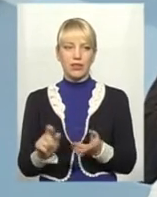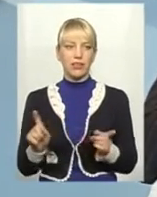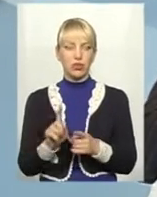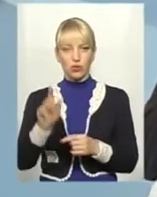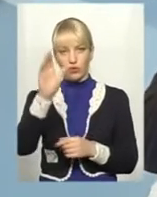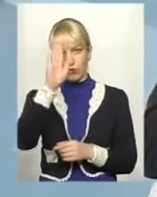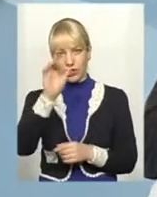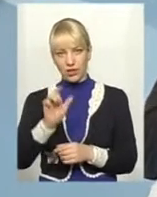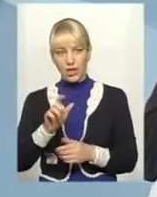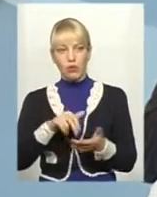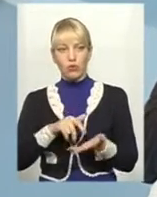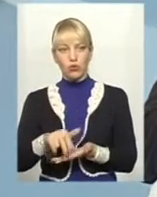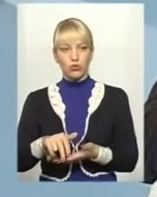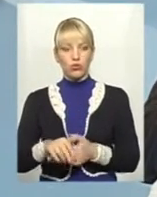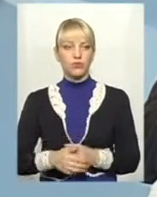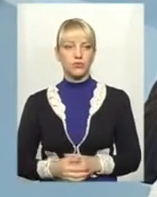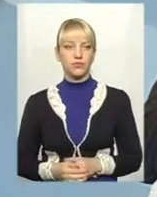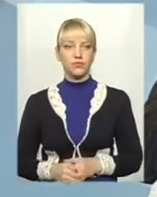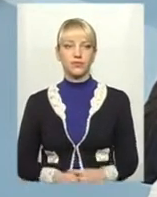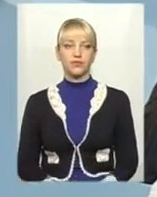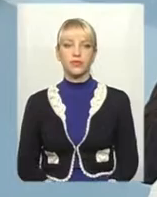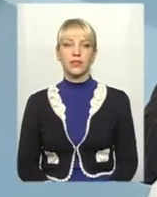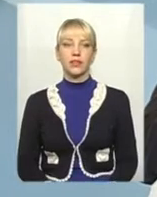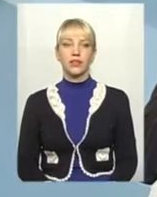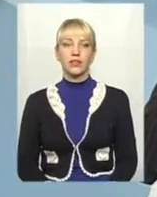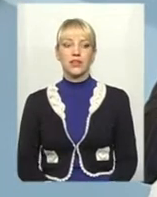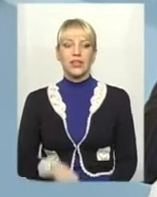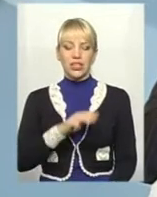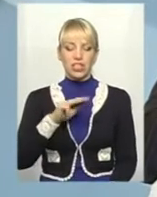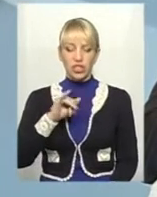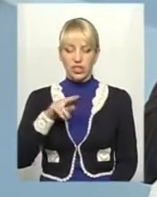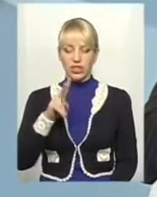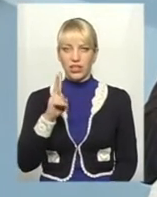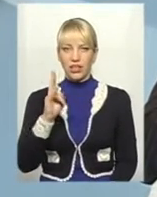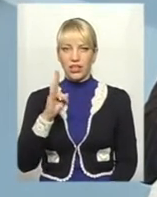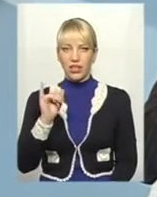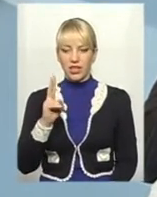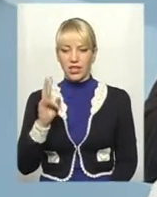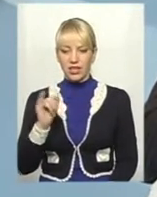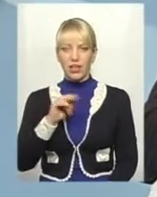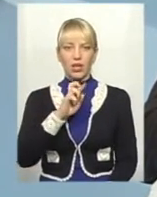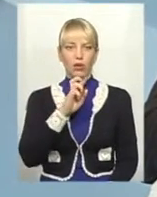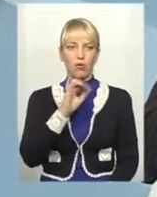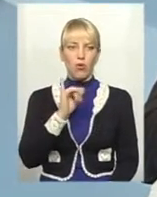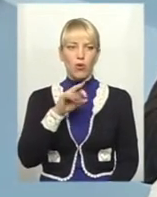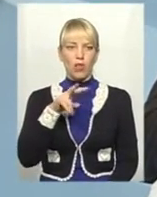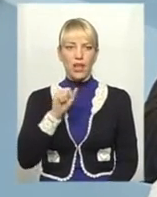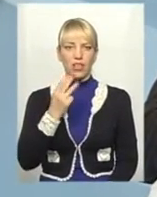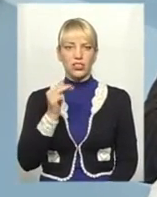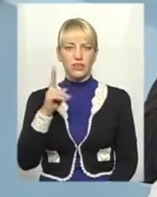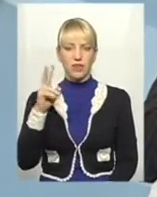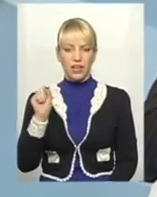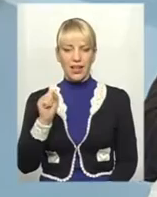він пройшов... Житники, Бошівку, це Литичевські, Літинські райони.